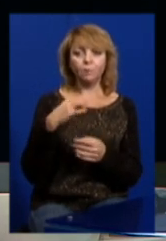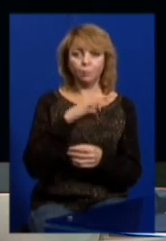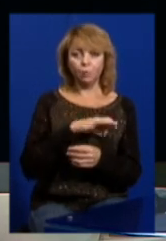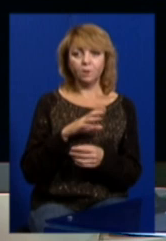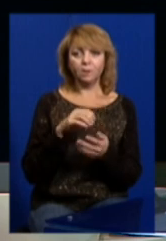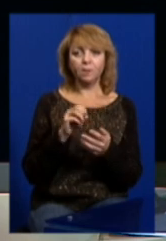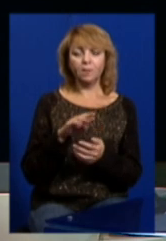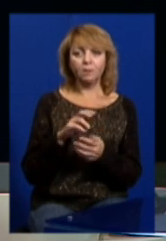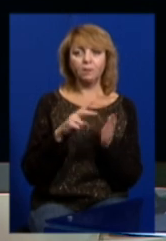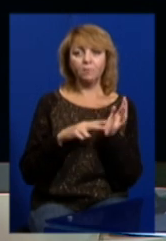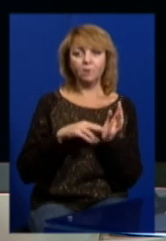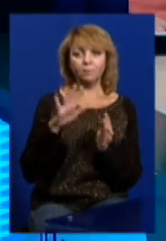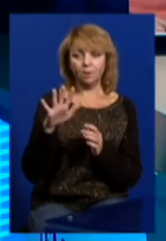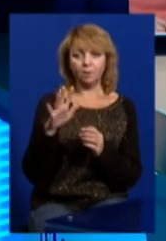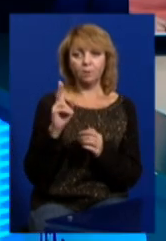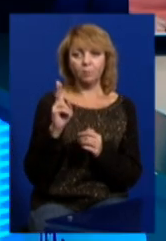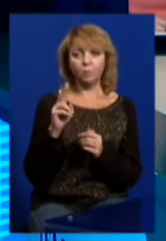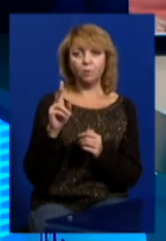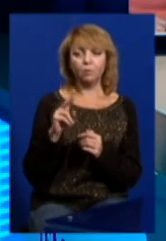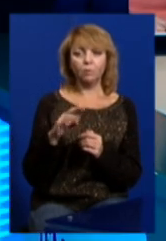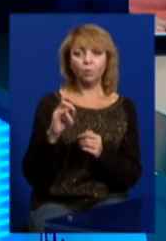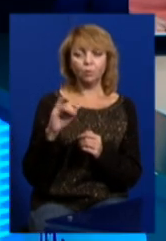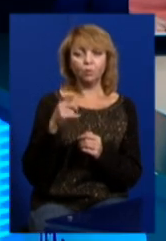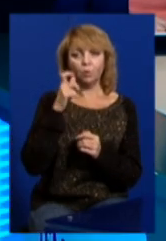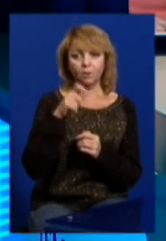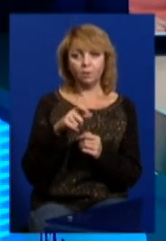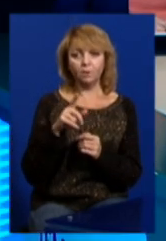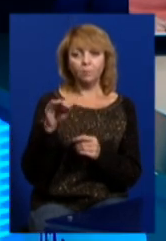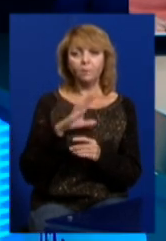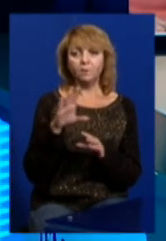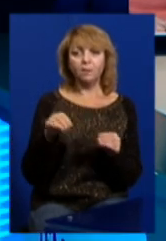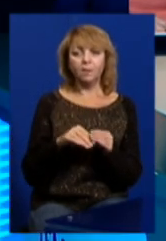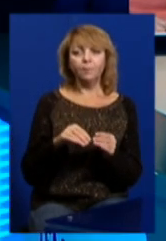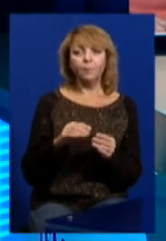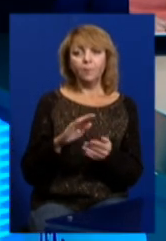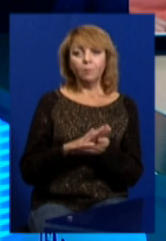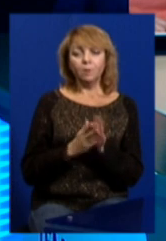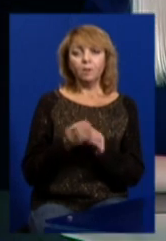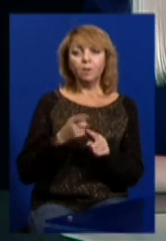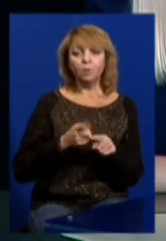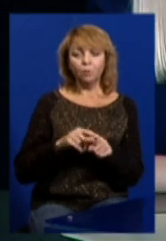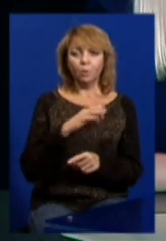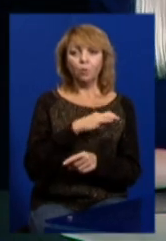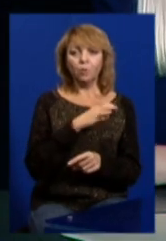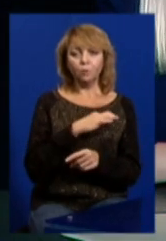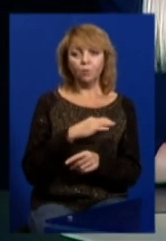Кримінального кодексу України. І там всі підстави були для цього. Прокуратура,